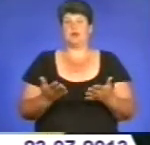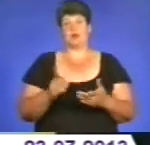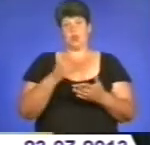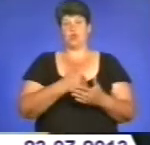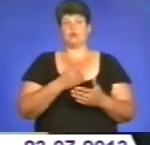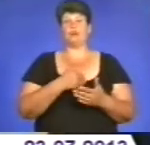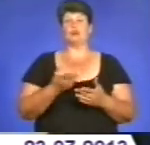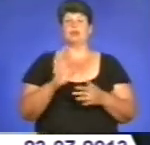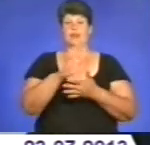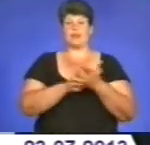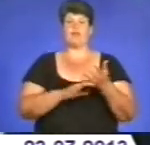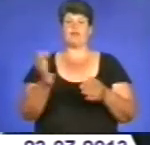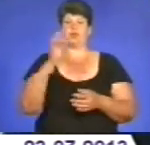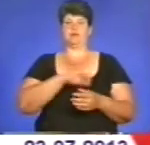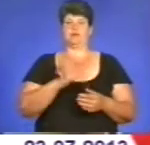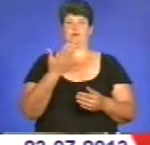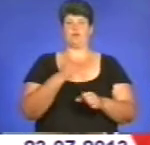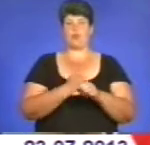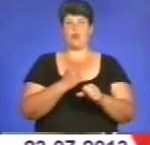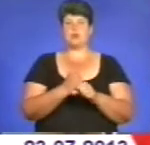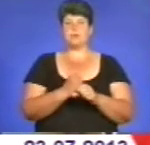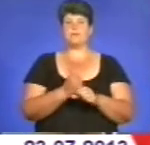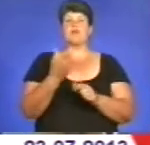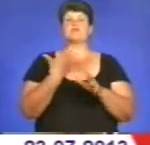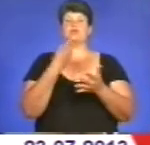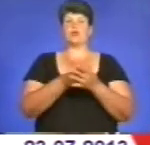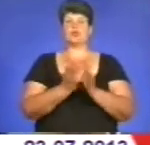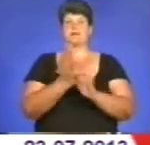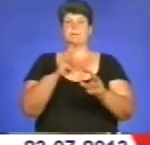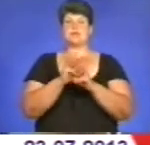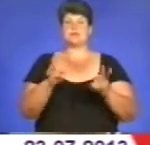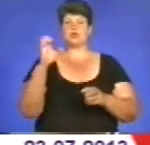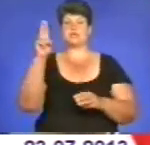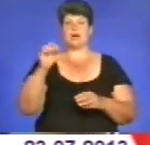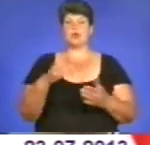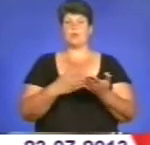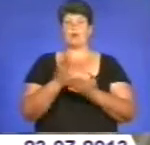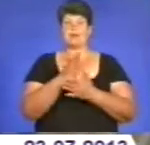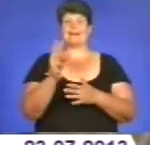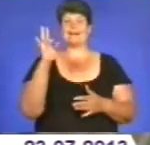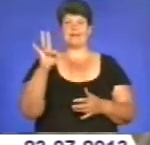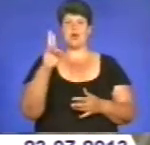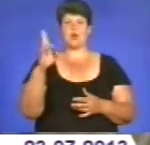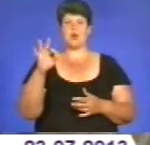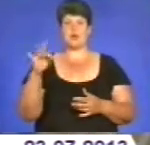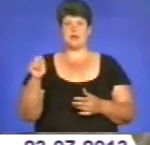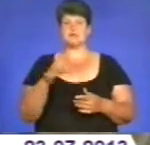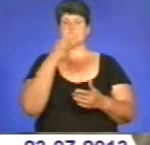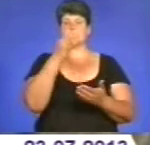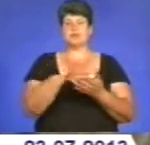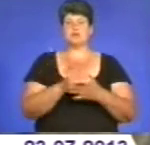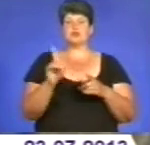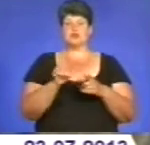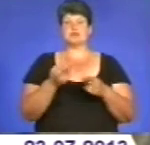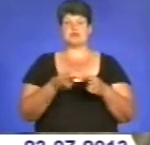використовувати їх в нашій роботі. У свою чергу міністр соціальної політики України Наталія Королевська зазначила символічно, що саміт